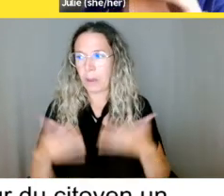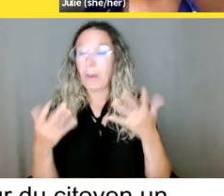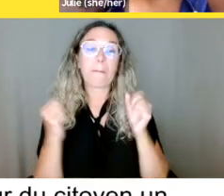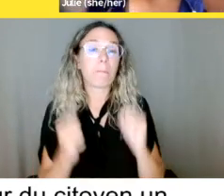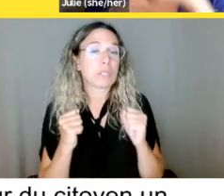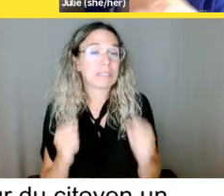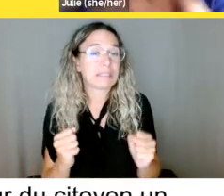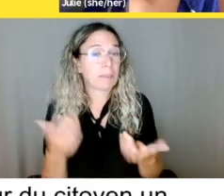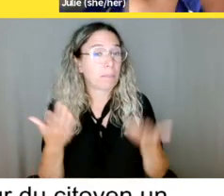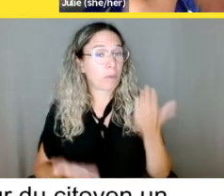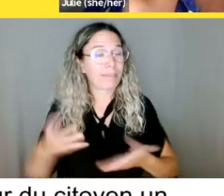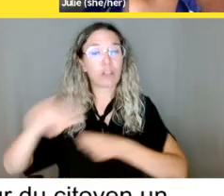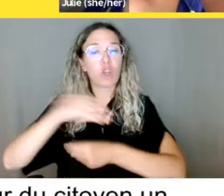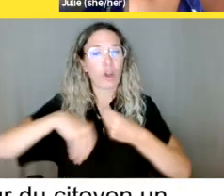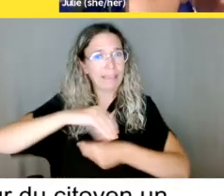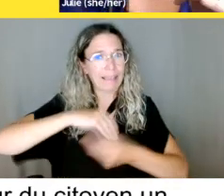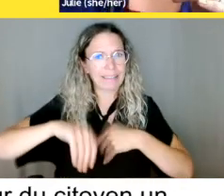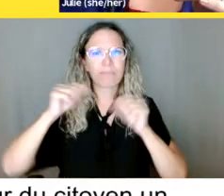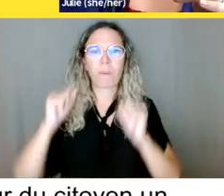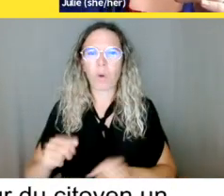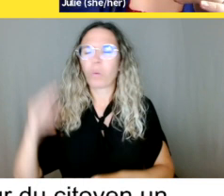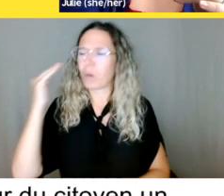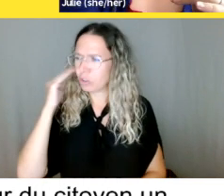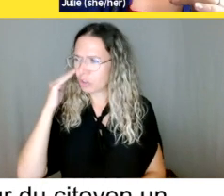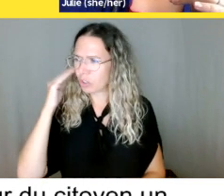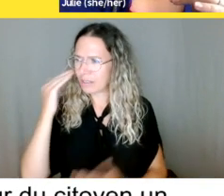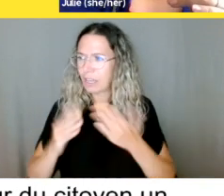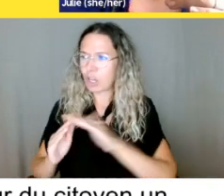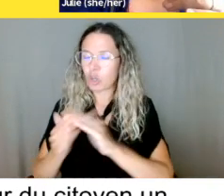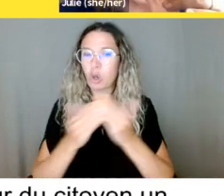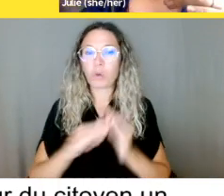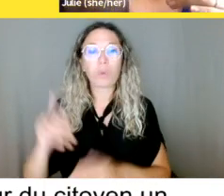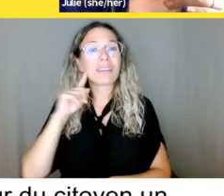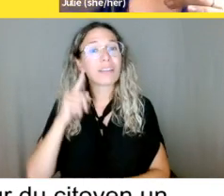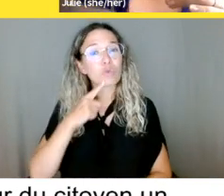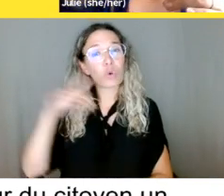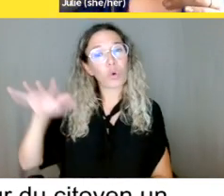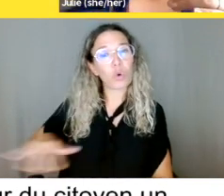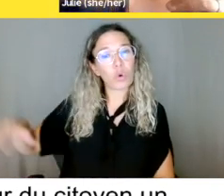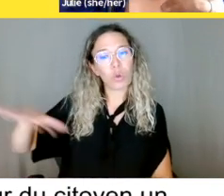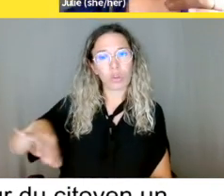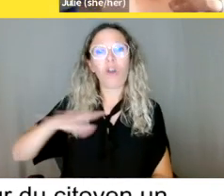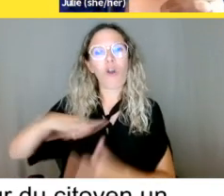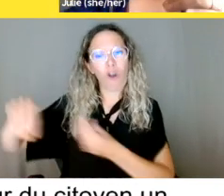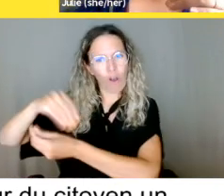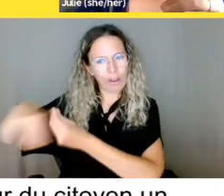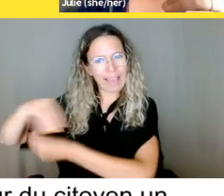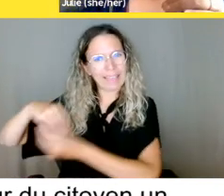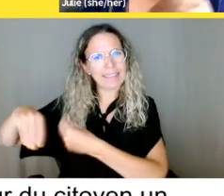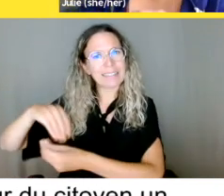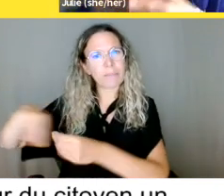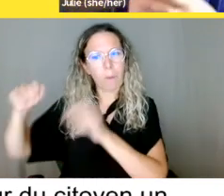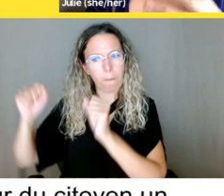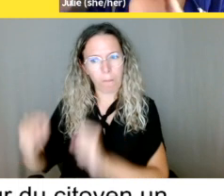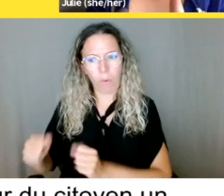on a des organismes au niveau national ainsi que provincial qui vont aller aider, appuyer la